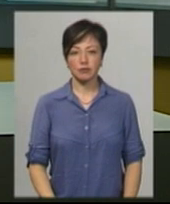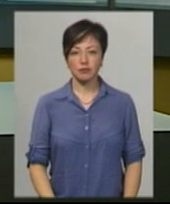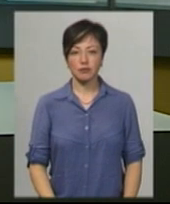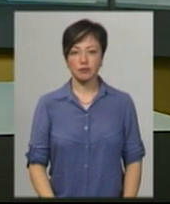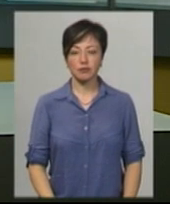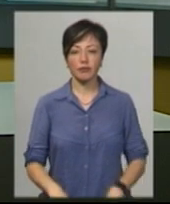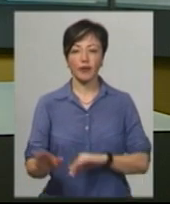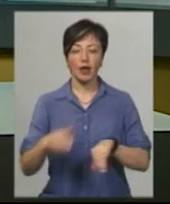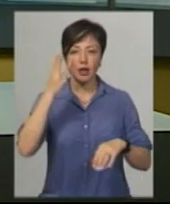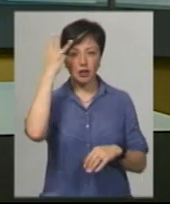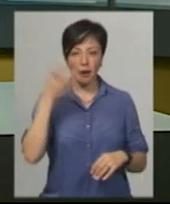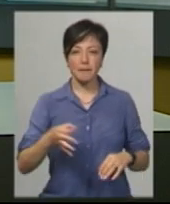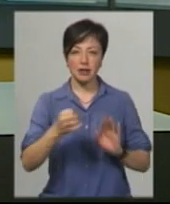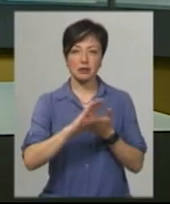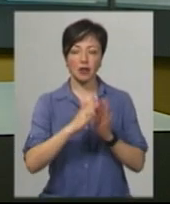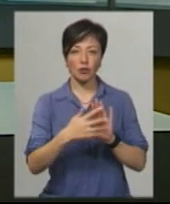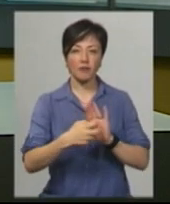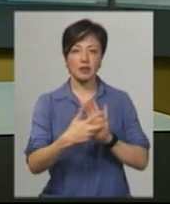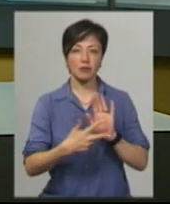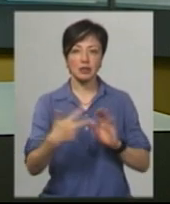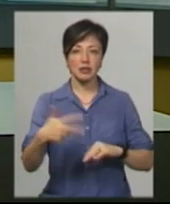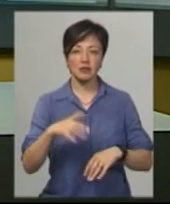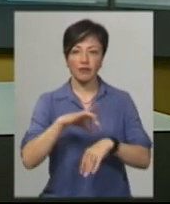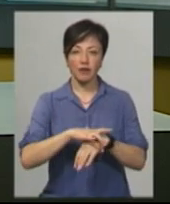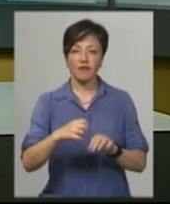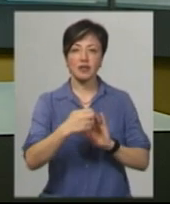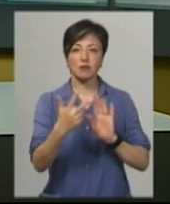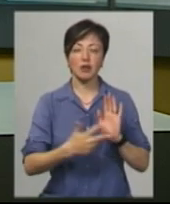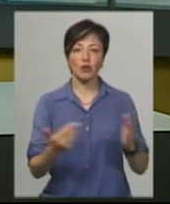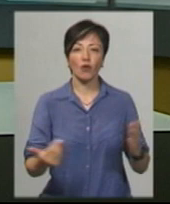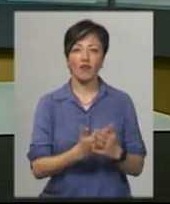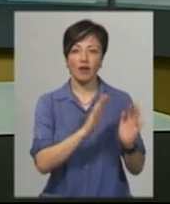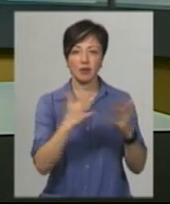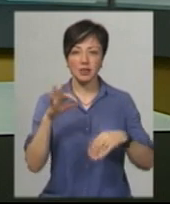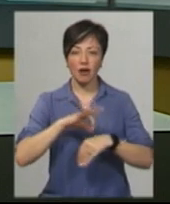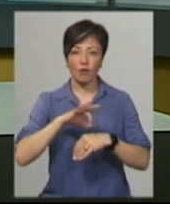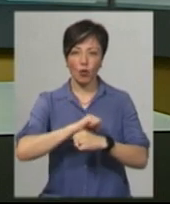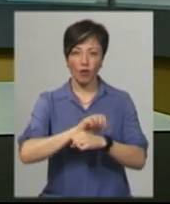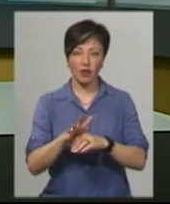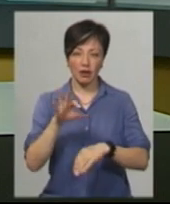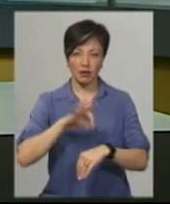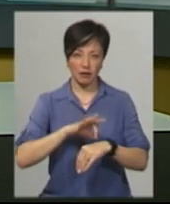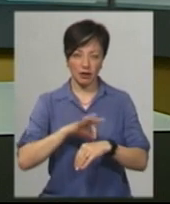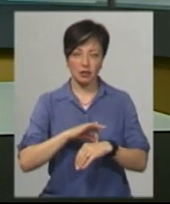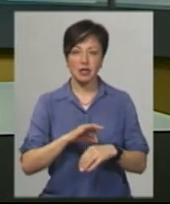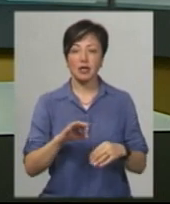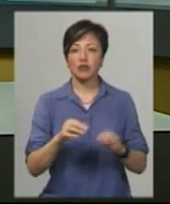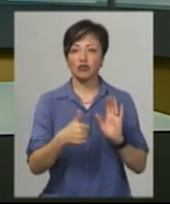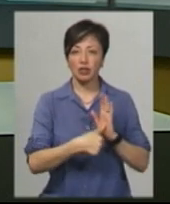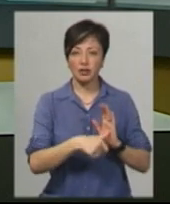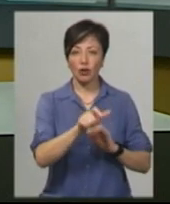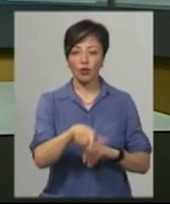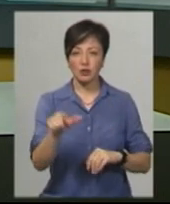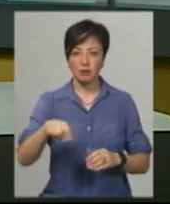На Хмельниччині станом на 18.30 виявили 18 нових випадків захворювання на COVID-19. З них шестеро